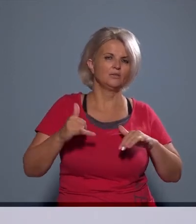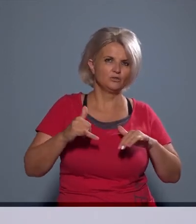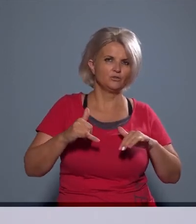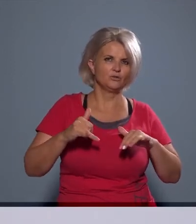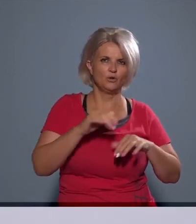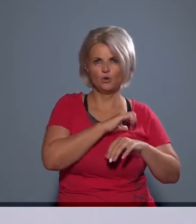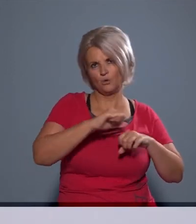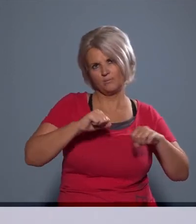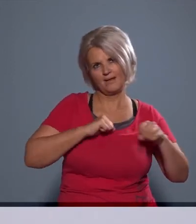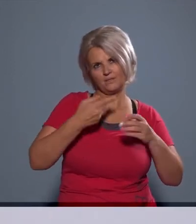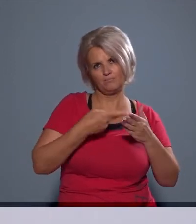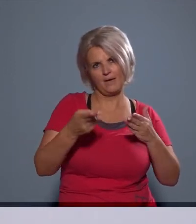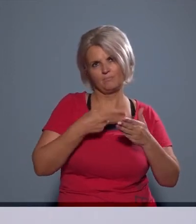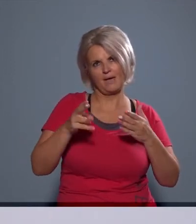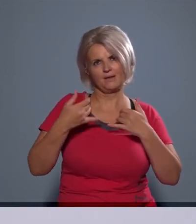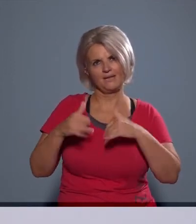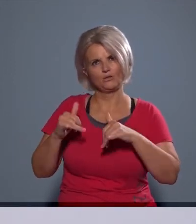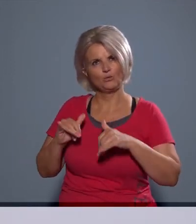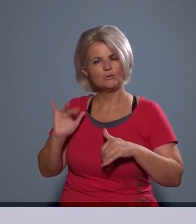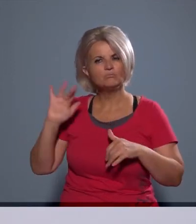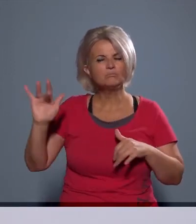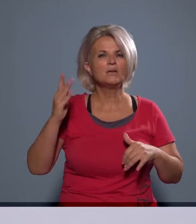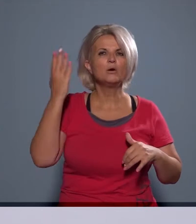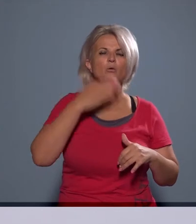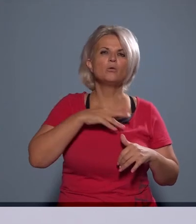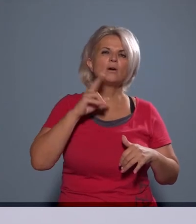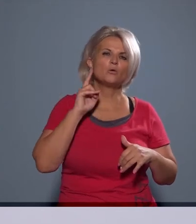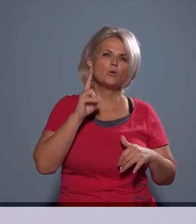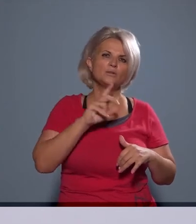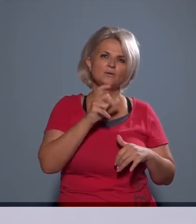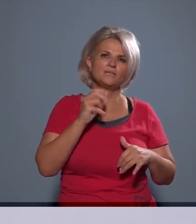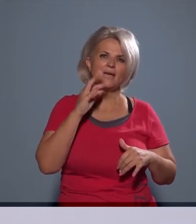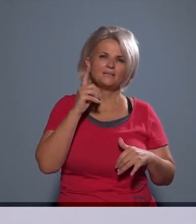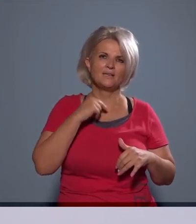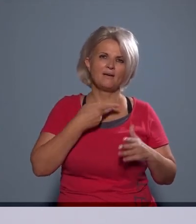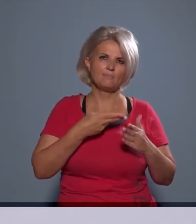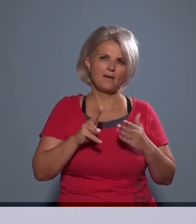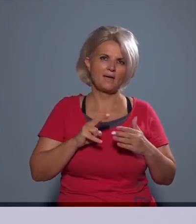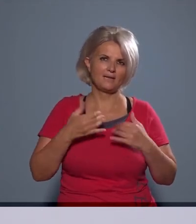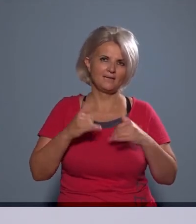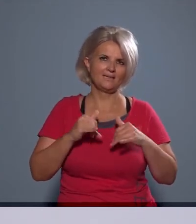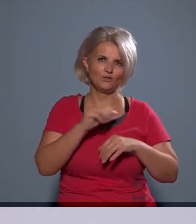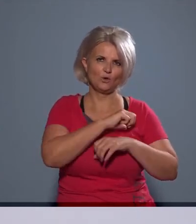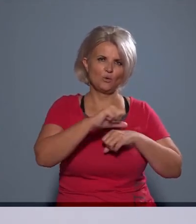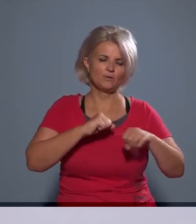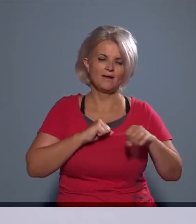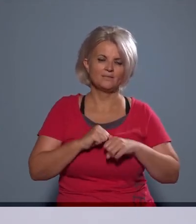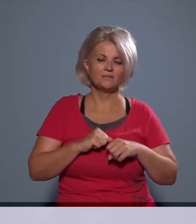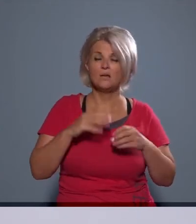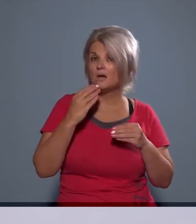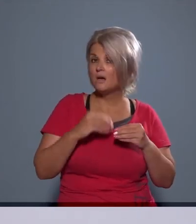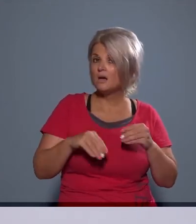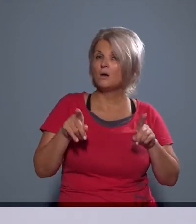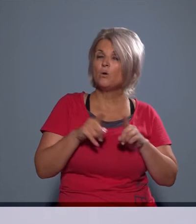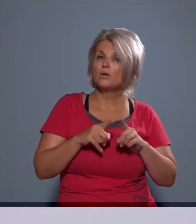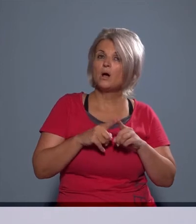önkormányzat peres eljárásoknak, és folytatott a Hungarokontroll Zrt-vel szemben is peres eljárásot az önkormányzat, pontosan azért, hogy olyan közérdekű adatokat